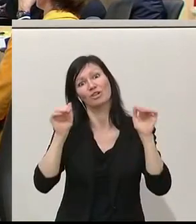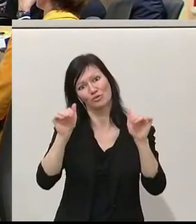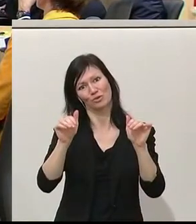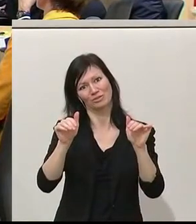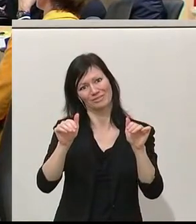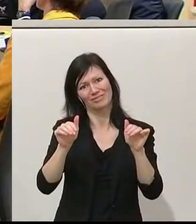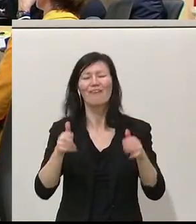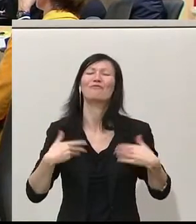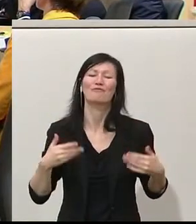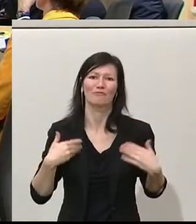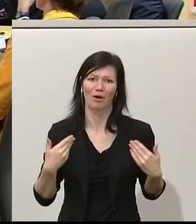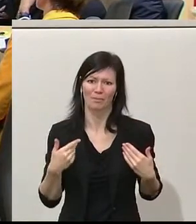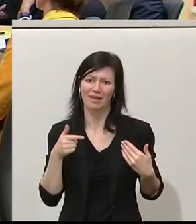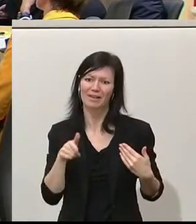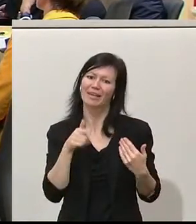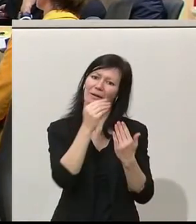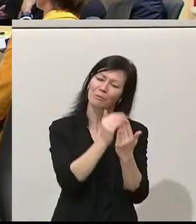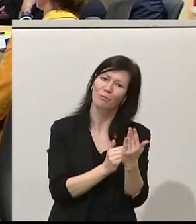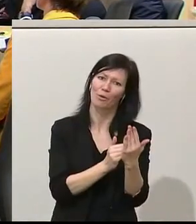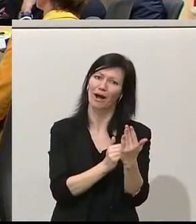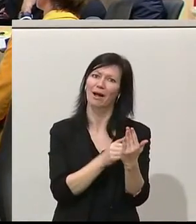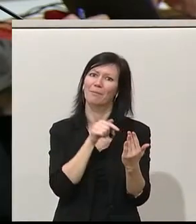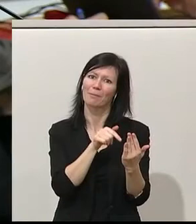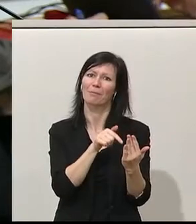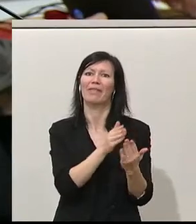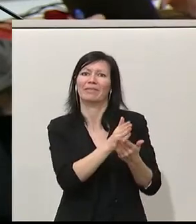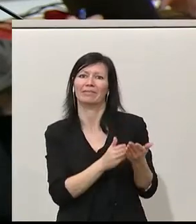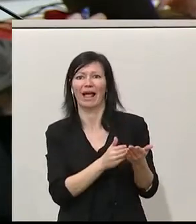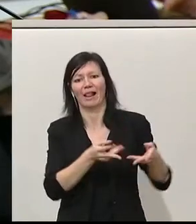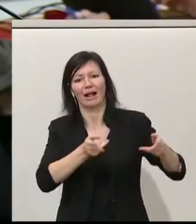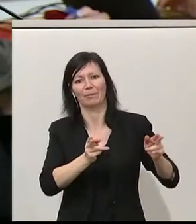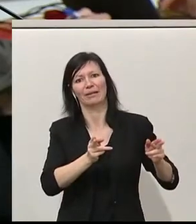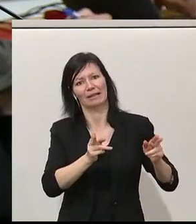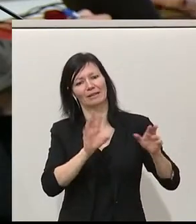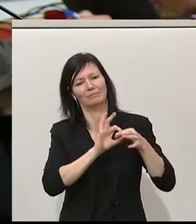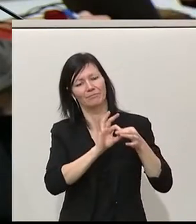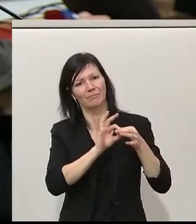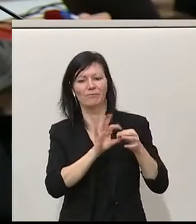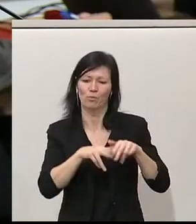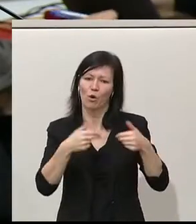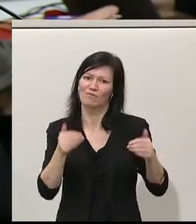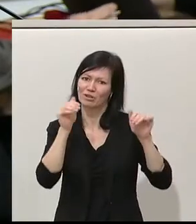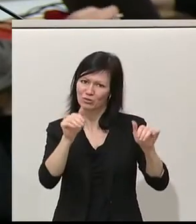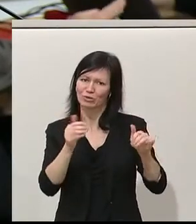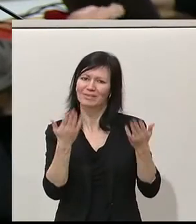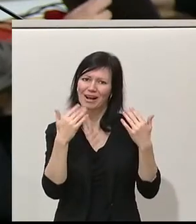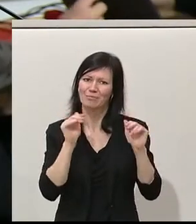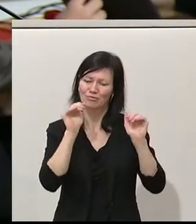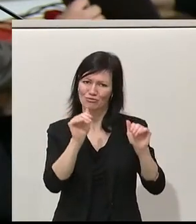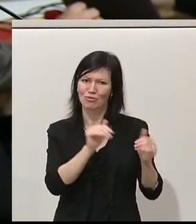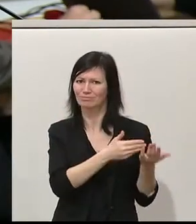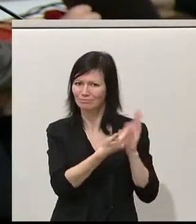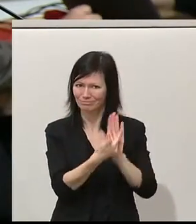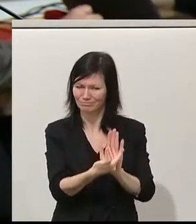des Regierungsprogramms heute auch vorstellen darf, denn wir haben uns viel vorgenommen, nicht mehr und nicht weniger als die zentralen